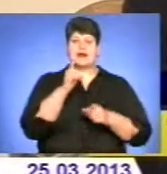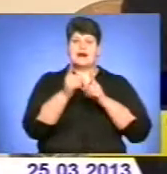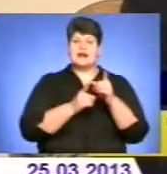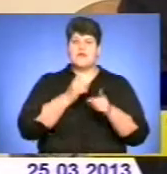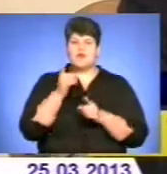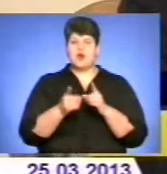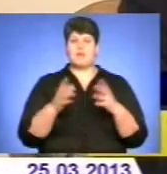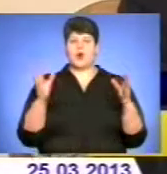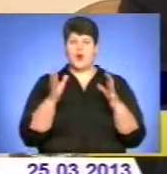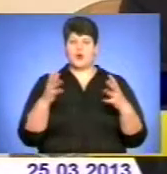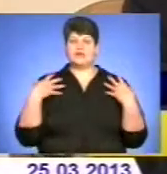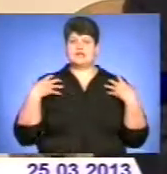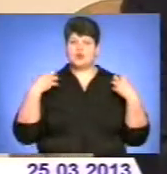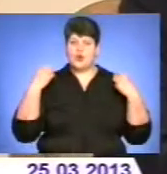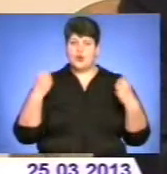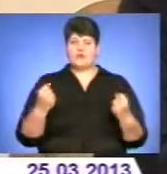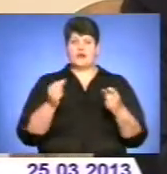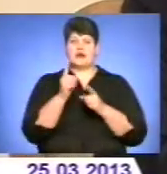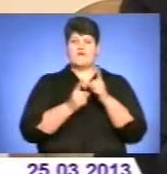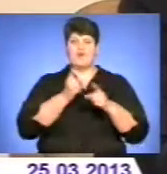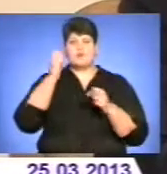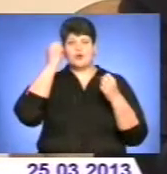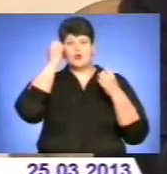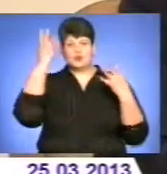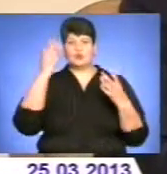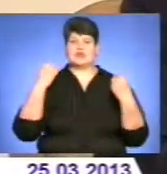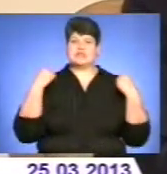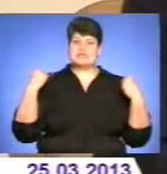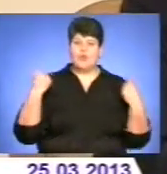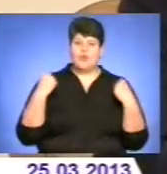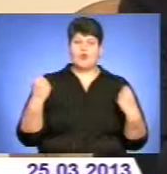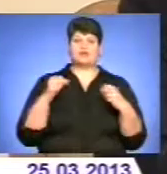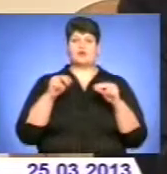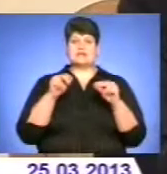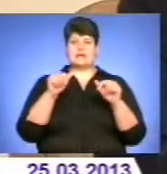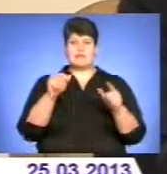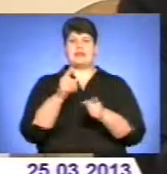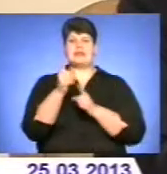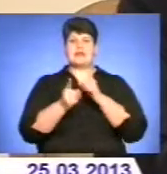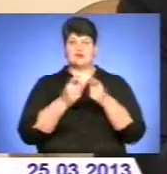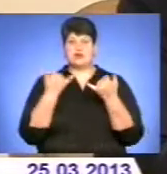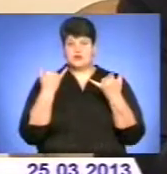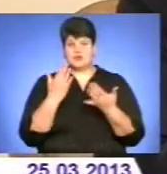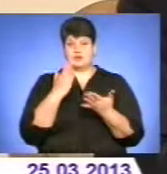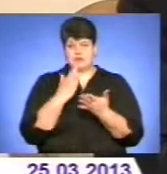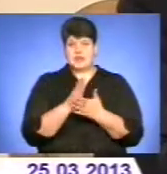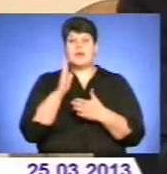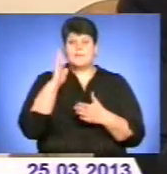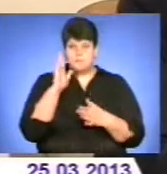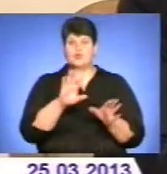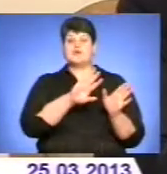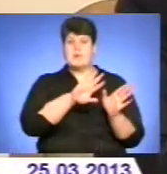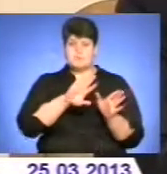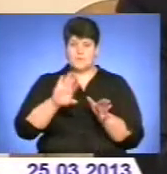охорони здоров'я, реформа культури, спорту, земельна реформа, яка сьогодні на часі і так далі, вона буде, пройде